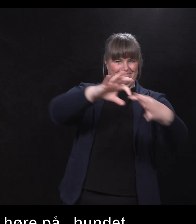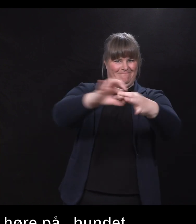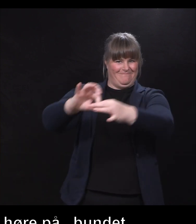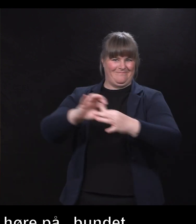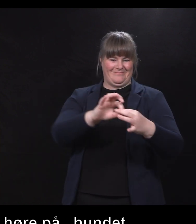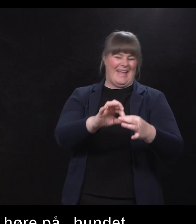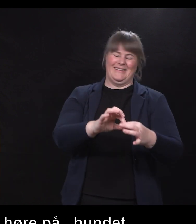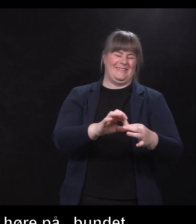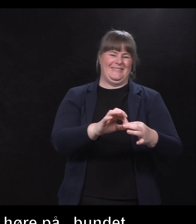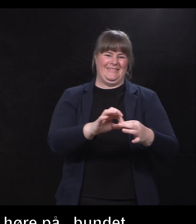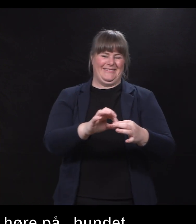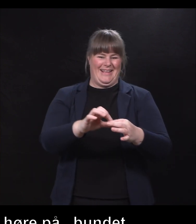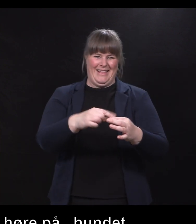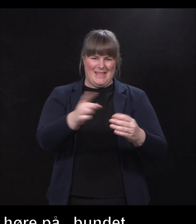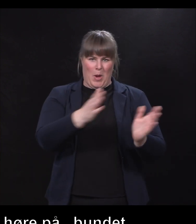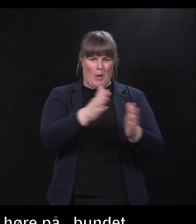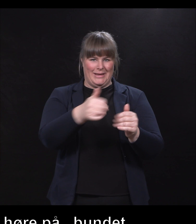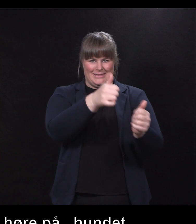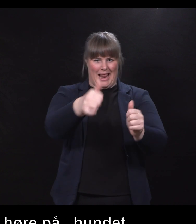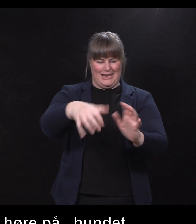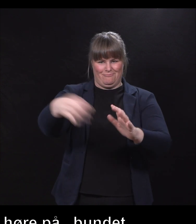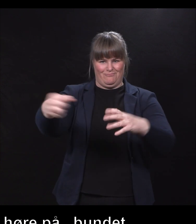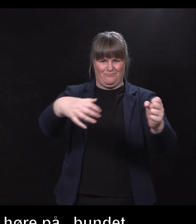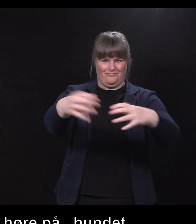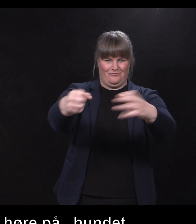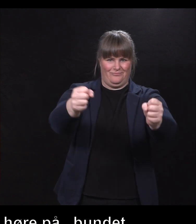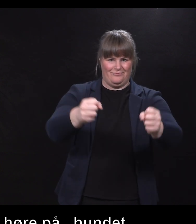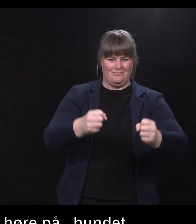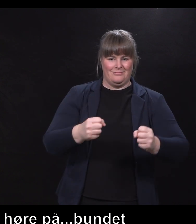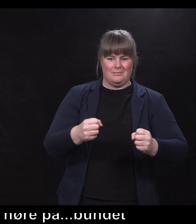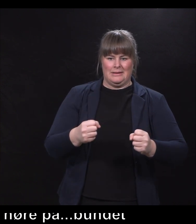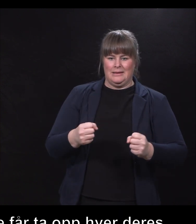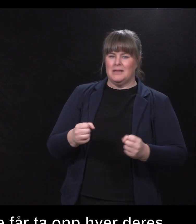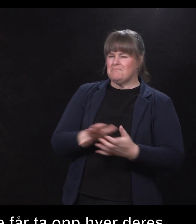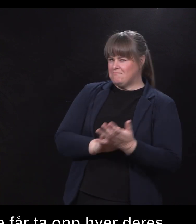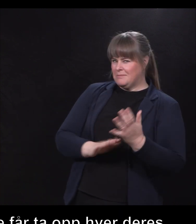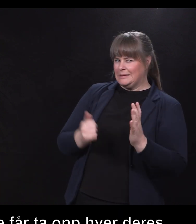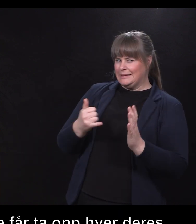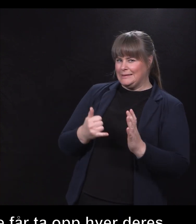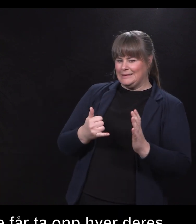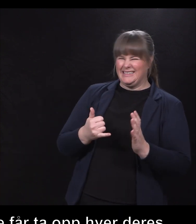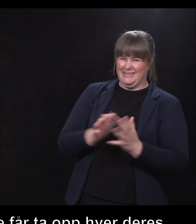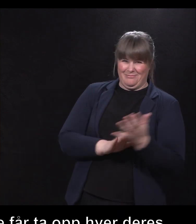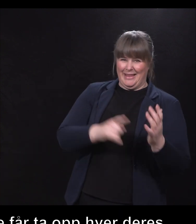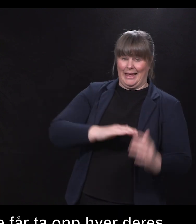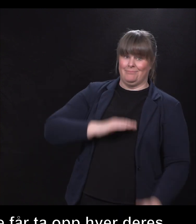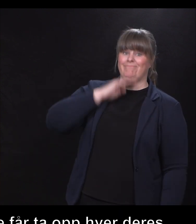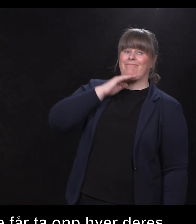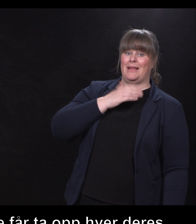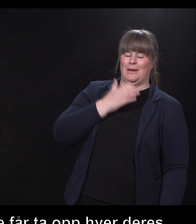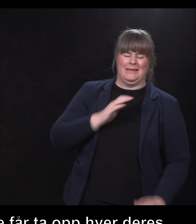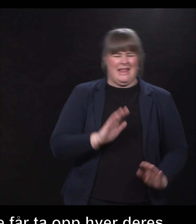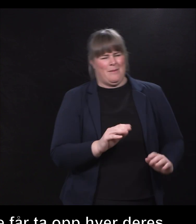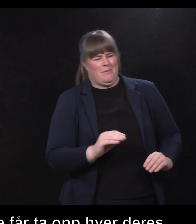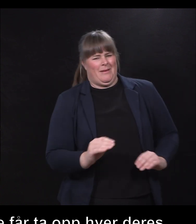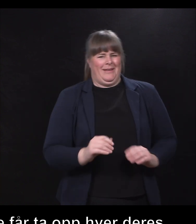Dere får ta opp hver deres. Får vi eple? Nei, tenkte kanskje dere var legale. Det var det jeg